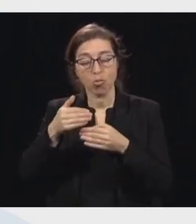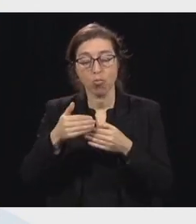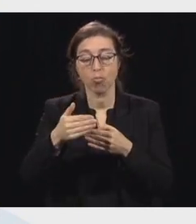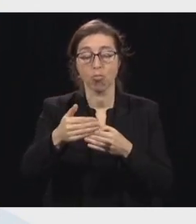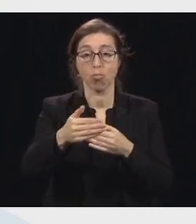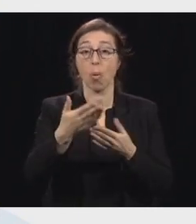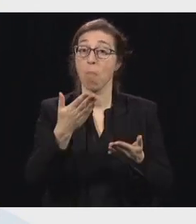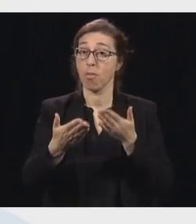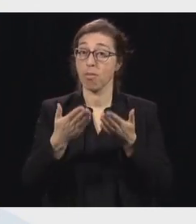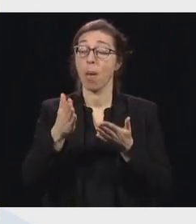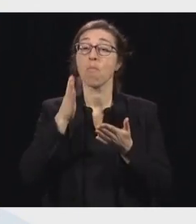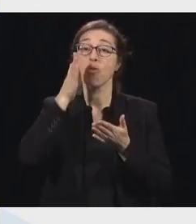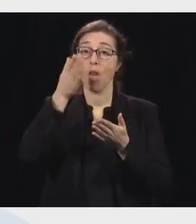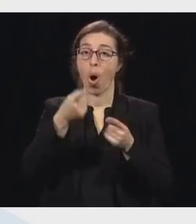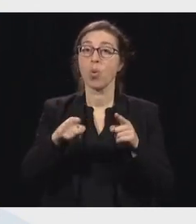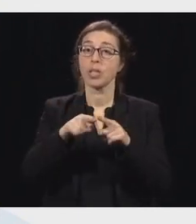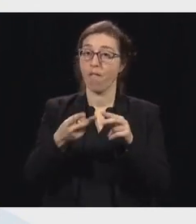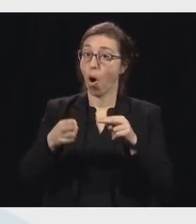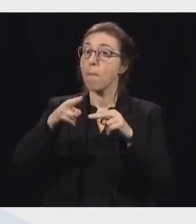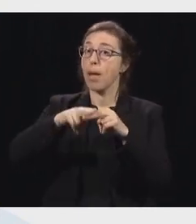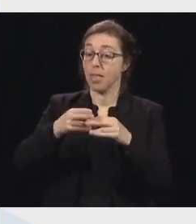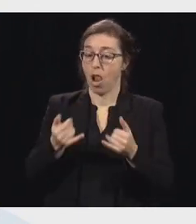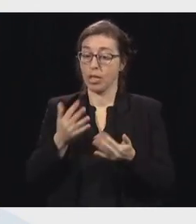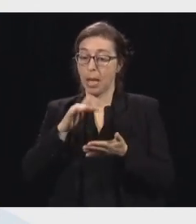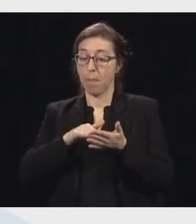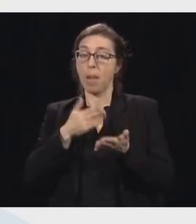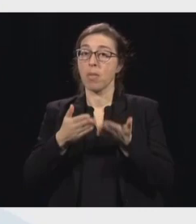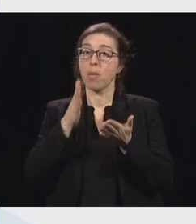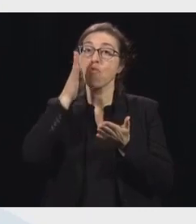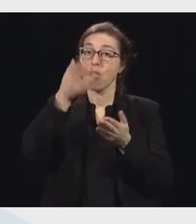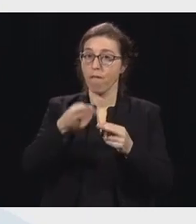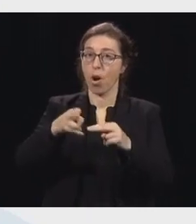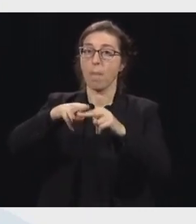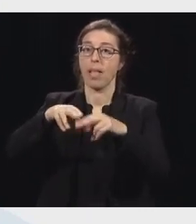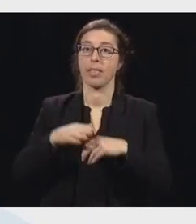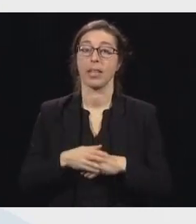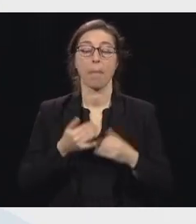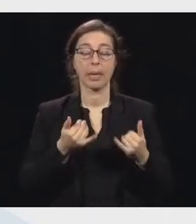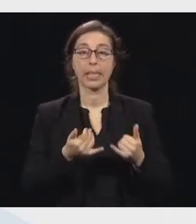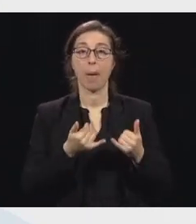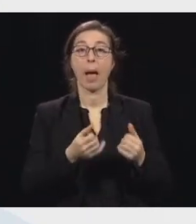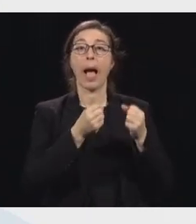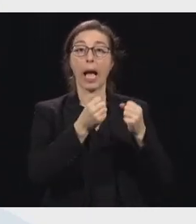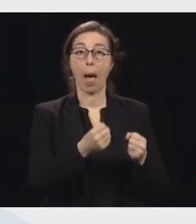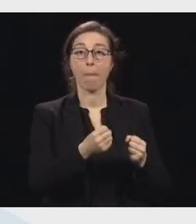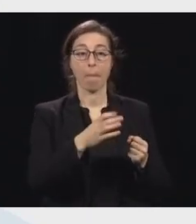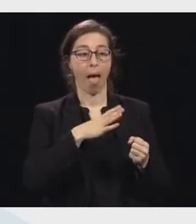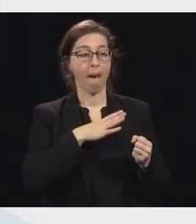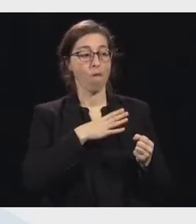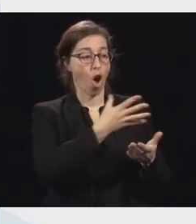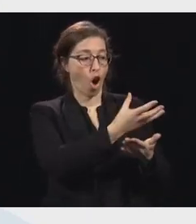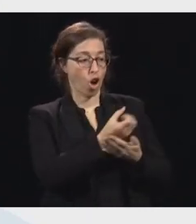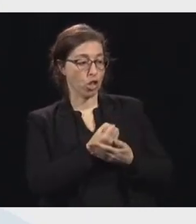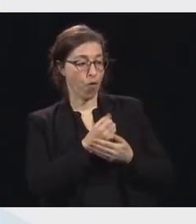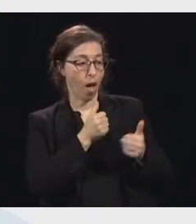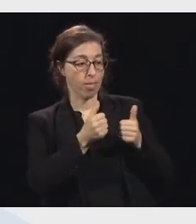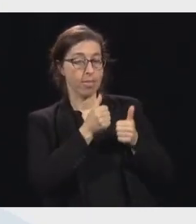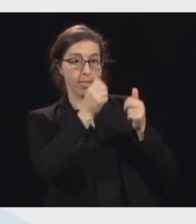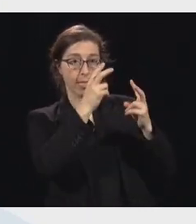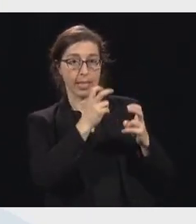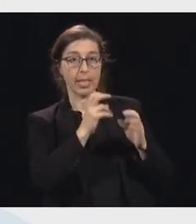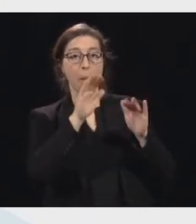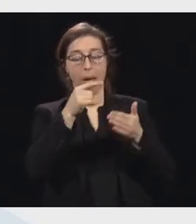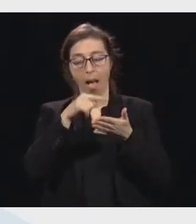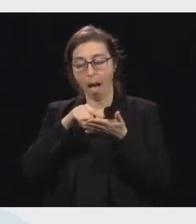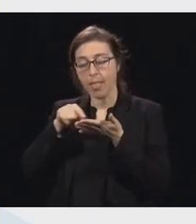augmenter. On a une capacité aujourd'hui, autant du côté de prendre les tests que de les analyser, de 5 000.